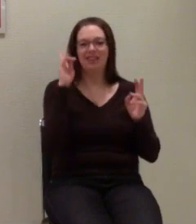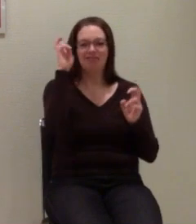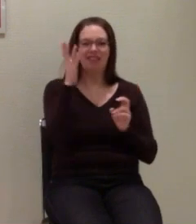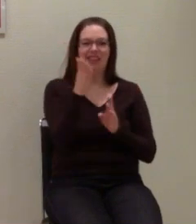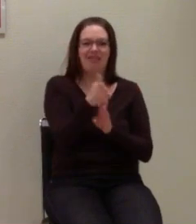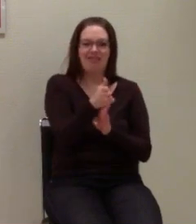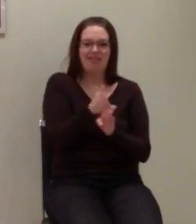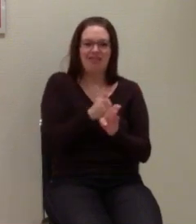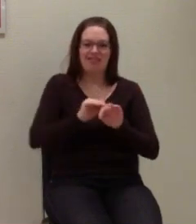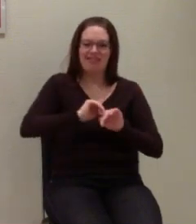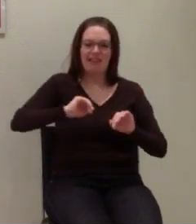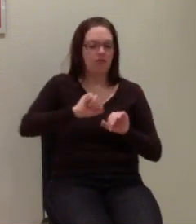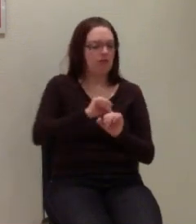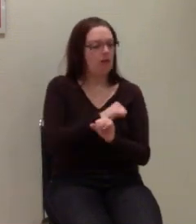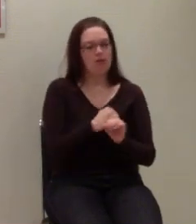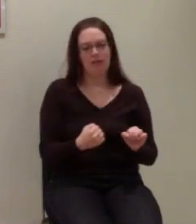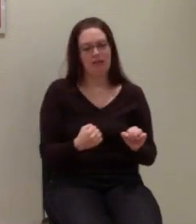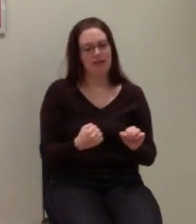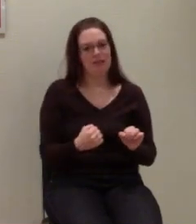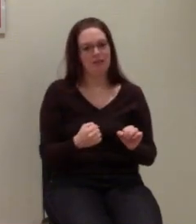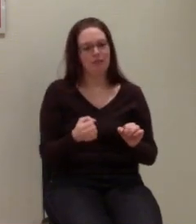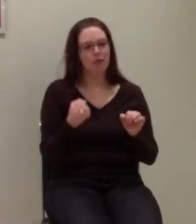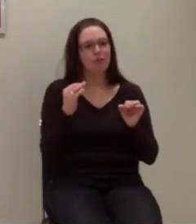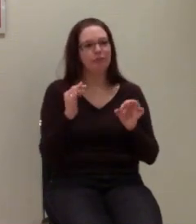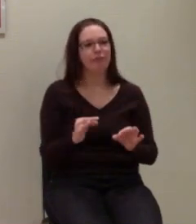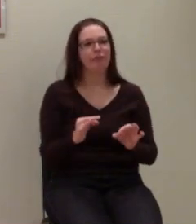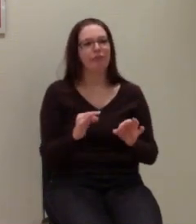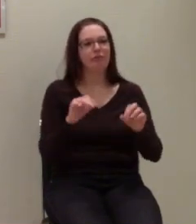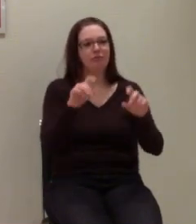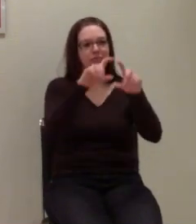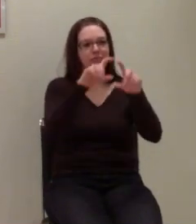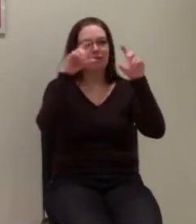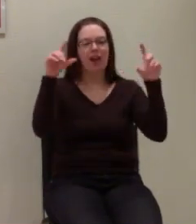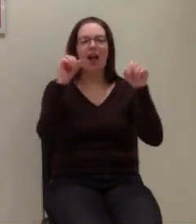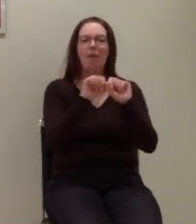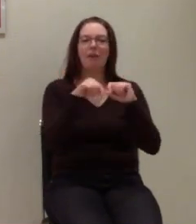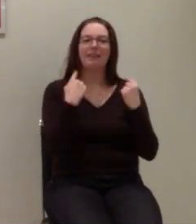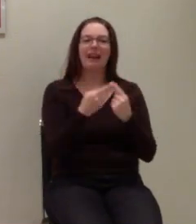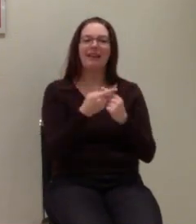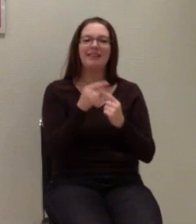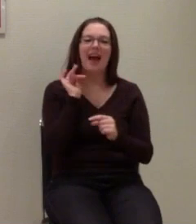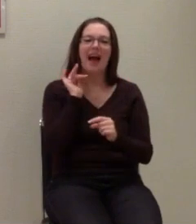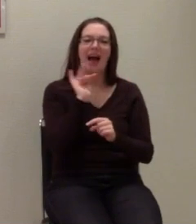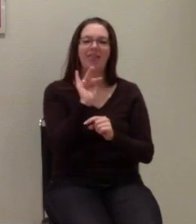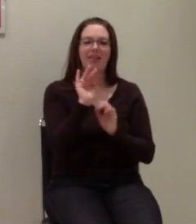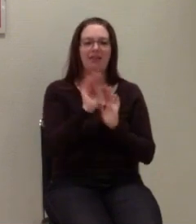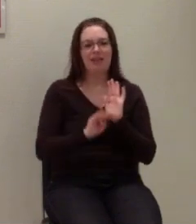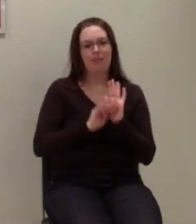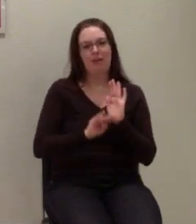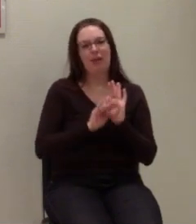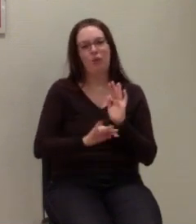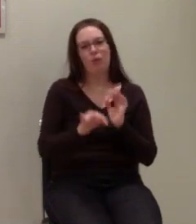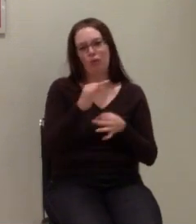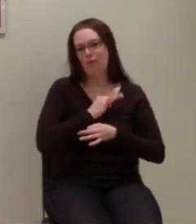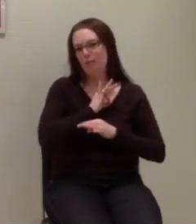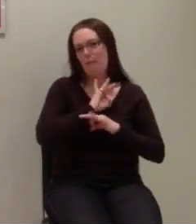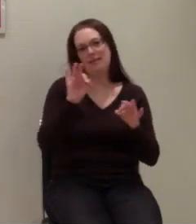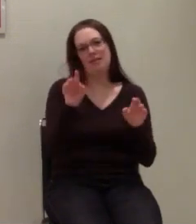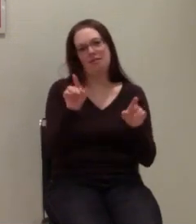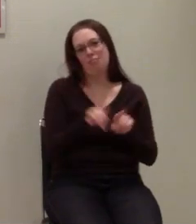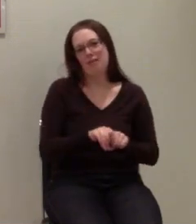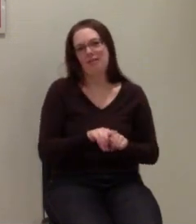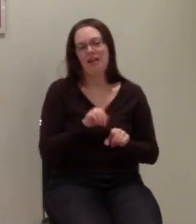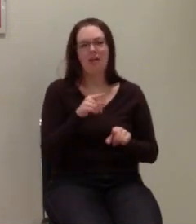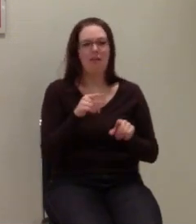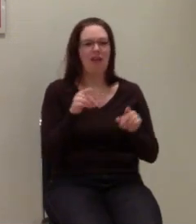sowas wie Arbeitskreis Antidiskriminierung oder so würde es besser treffen, aber Antidiskriminierung